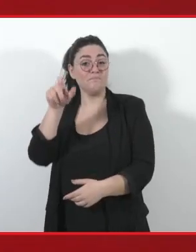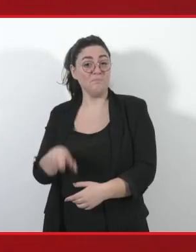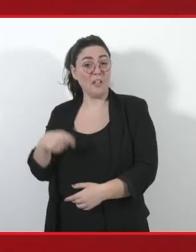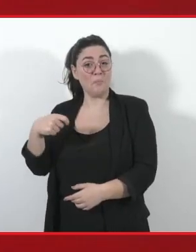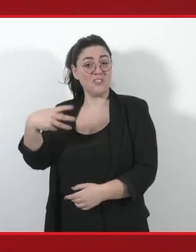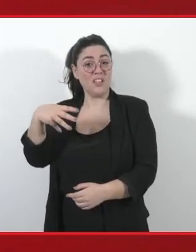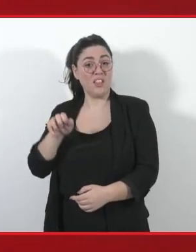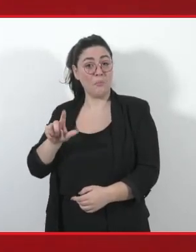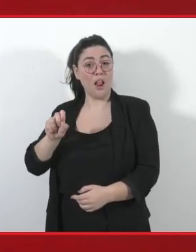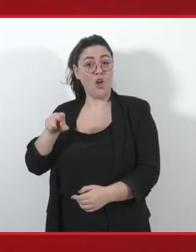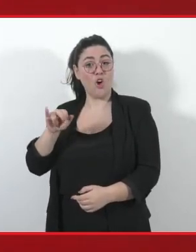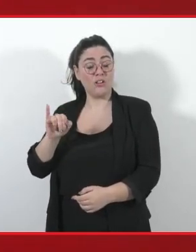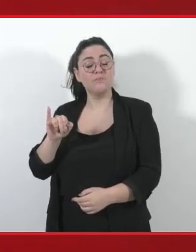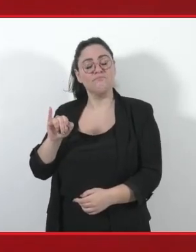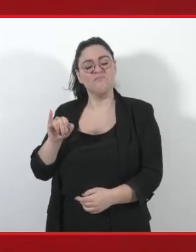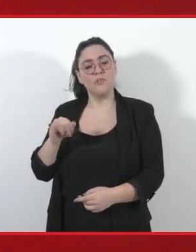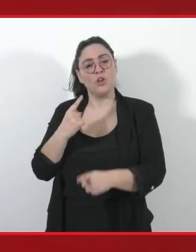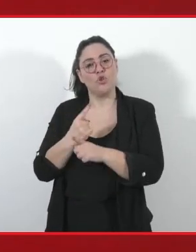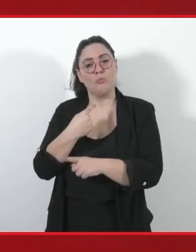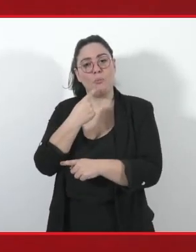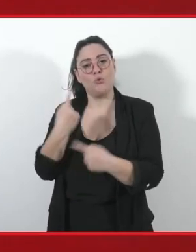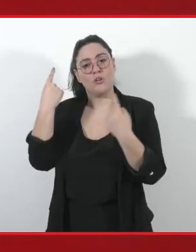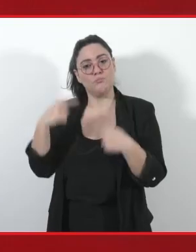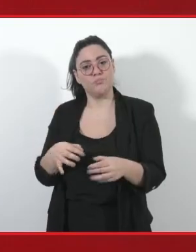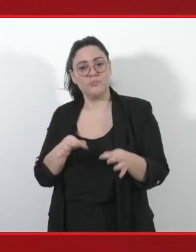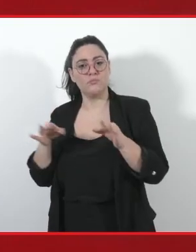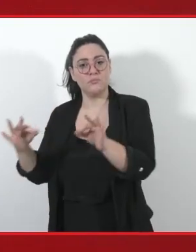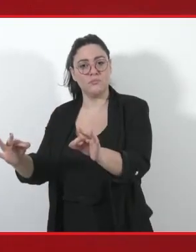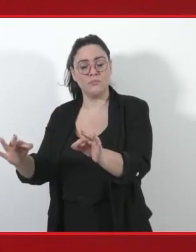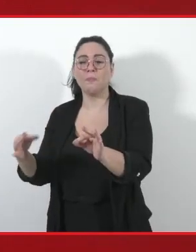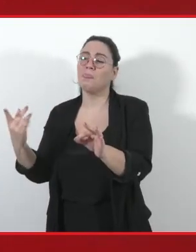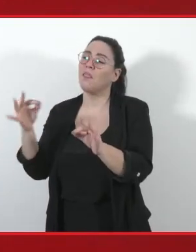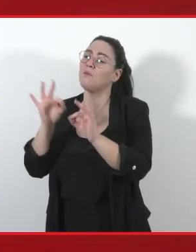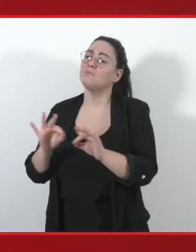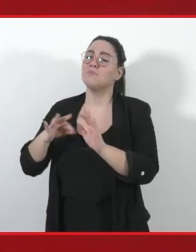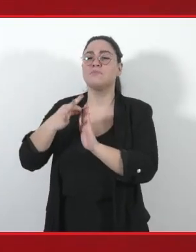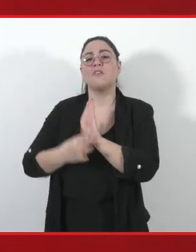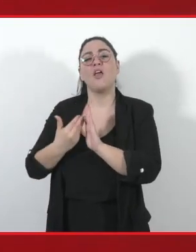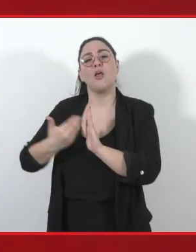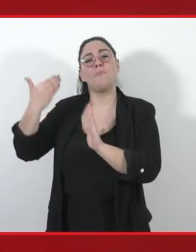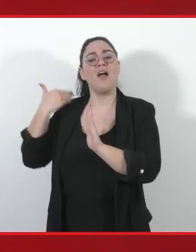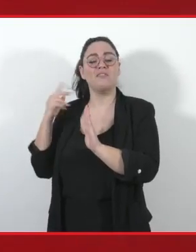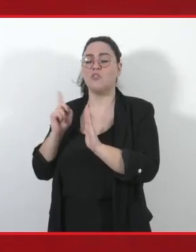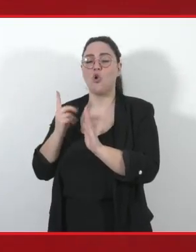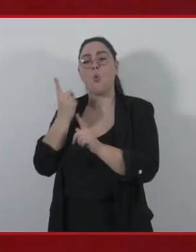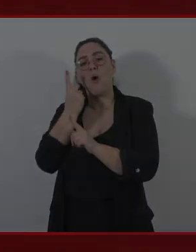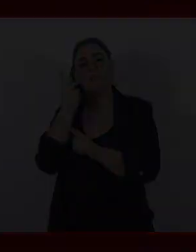rispedire anche questo messaggio, non sono ricette del passato che ci porteranno e il futuro. Grazie.